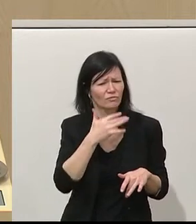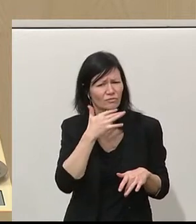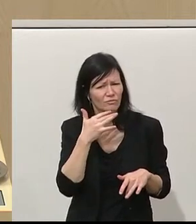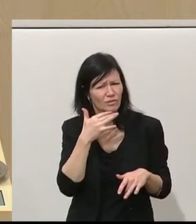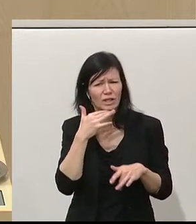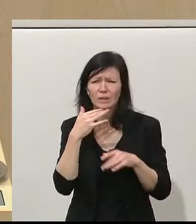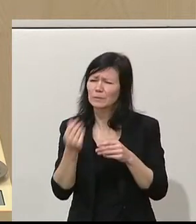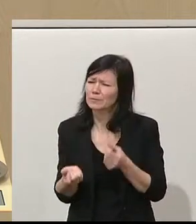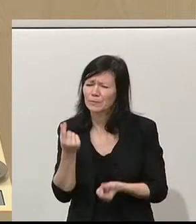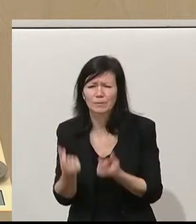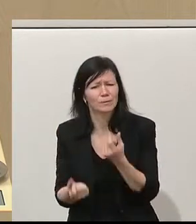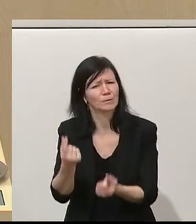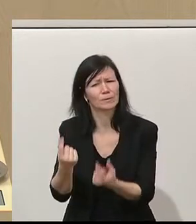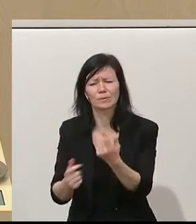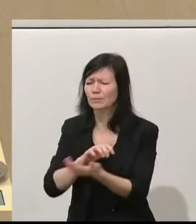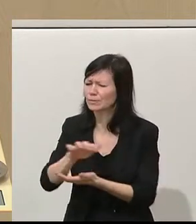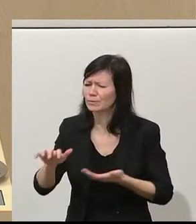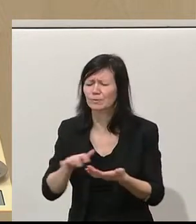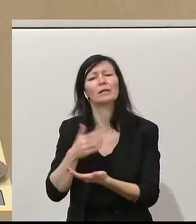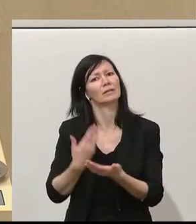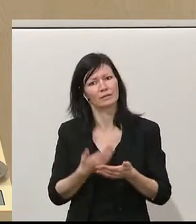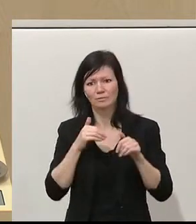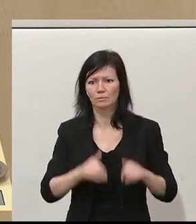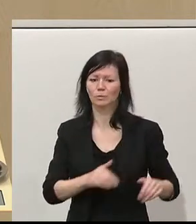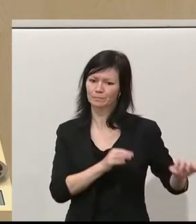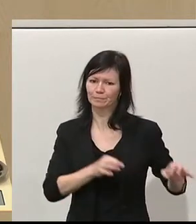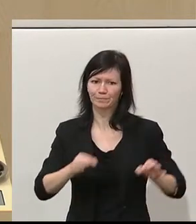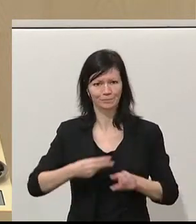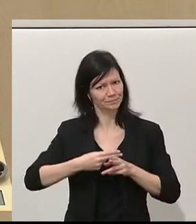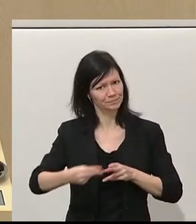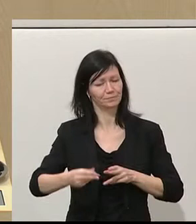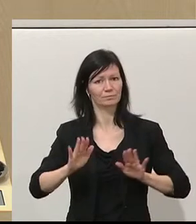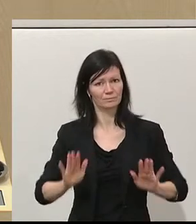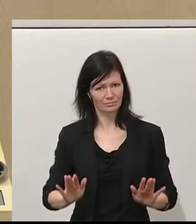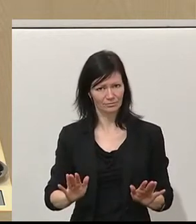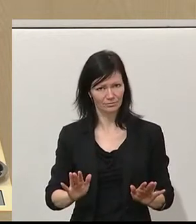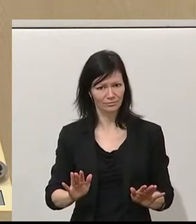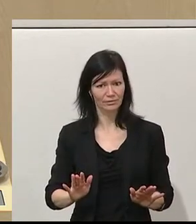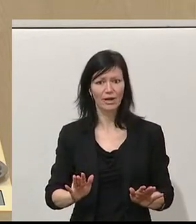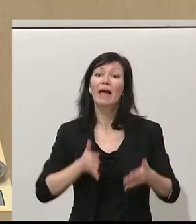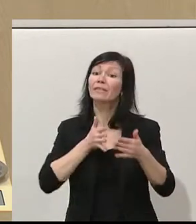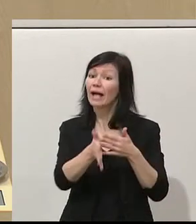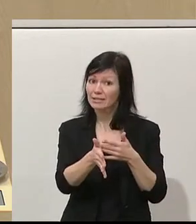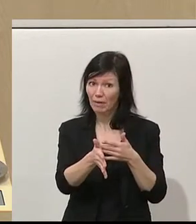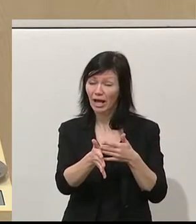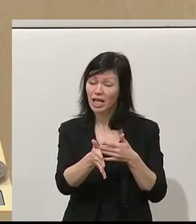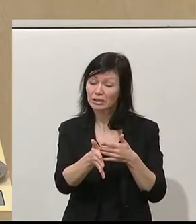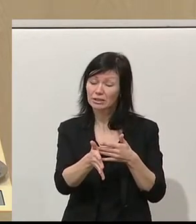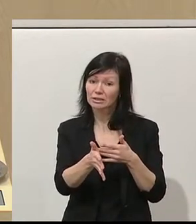musste. Unser Transparenzpaket ist deshalb nicht nur sehr ambitioniert, sondern ich würde sagen, das